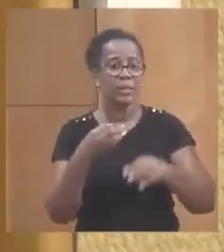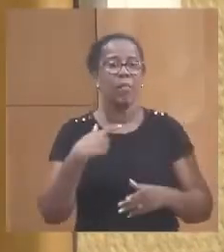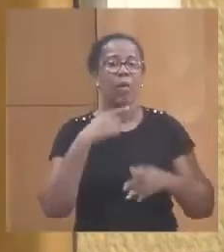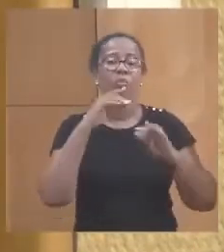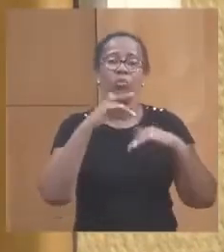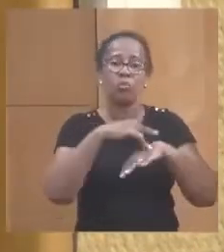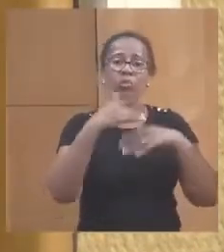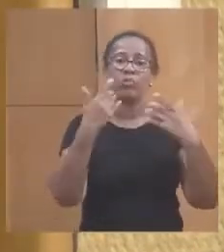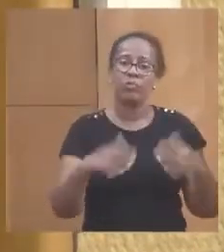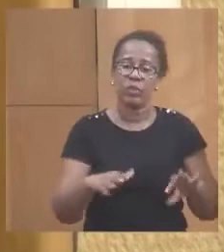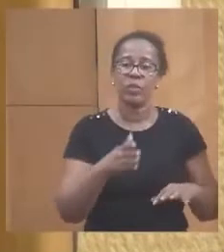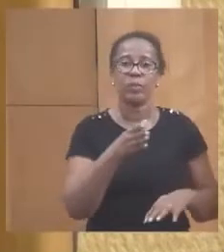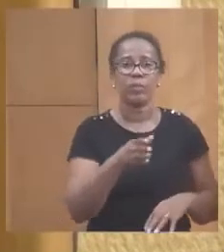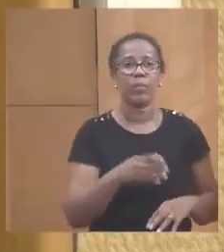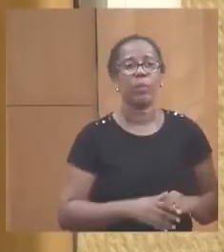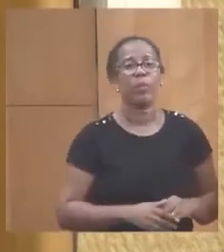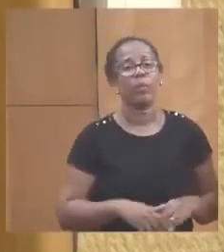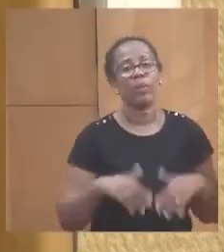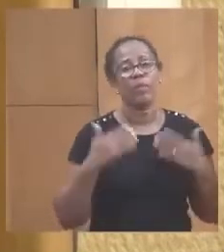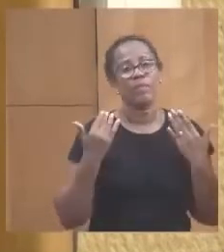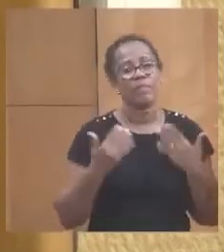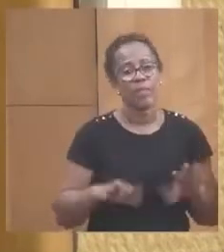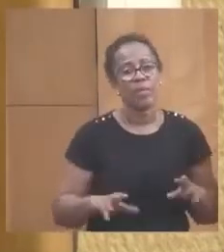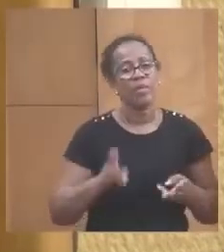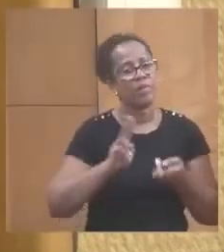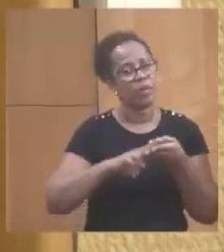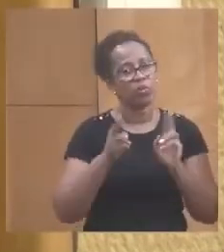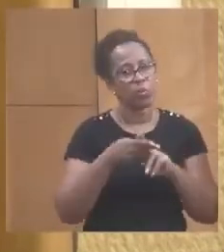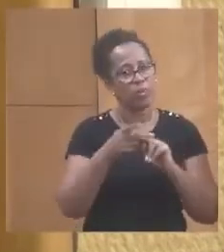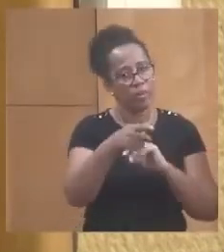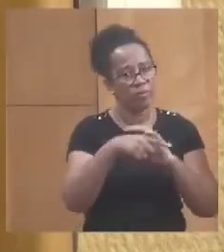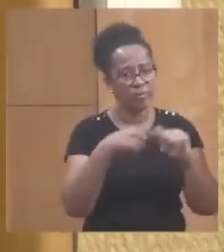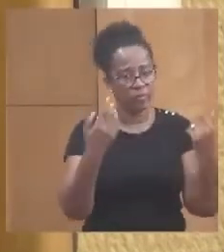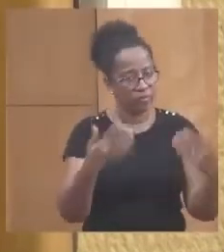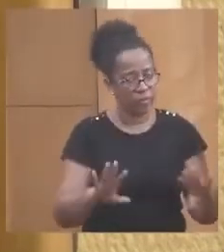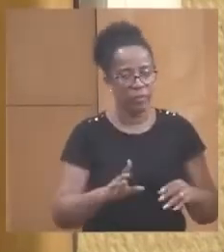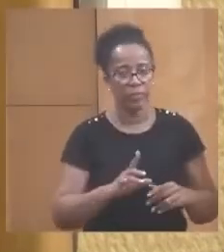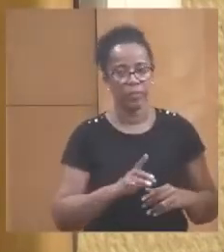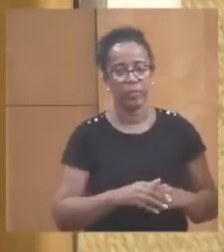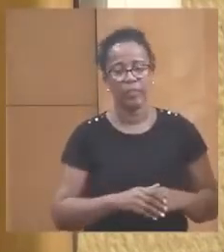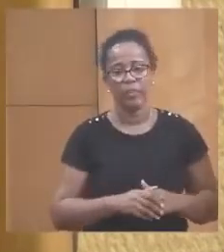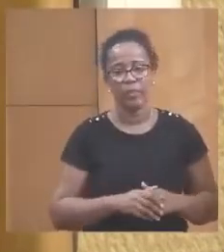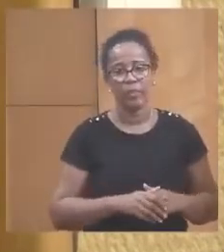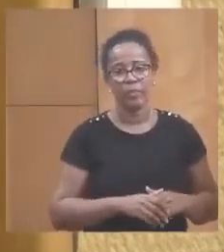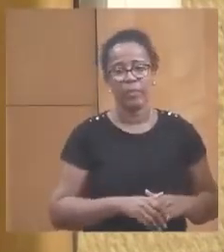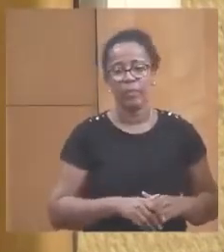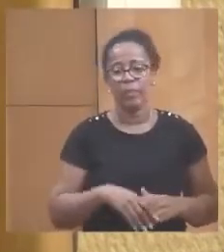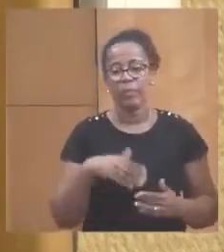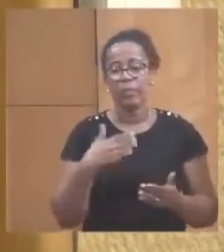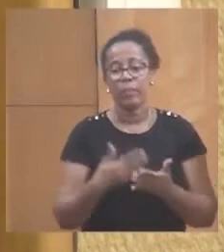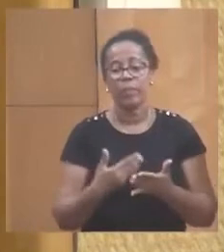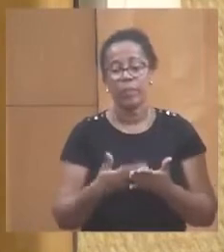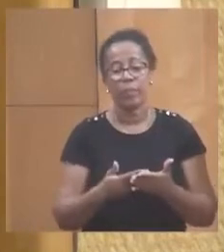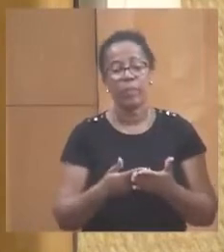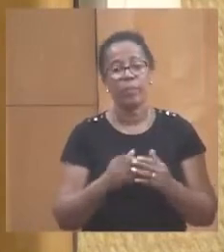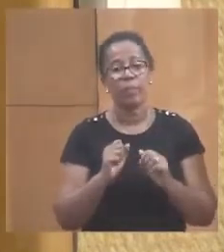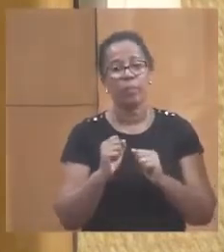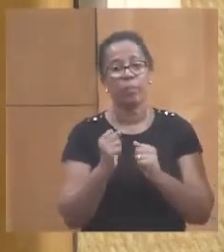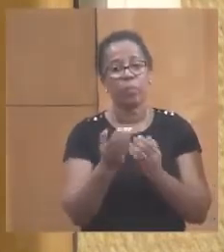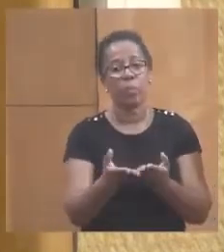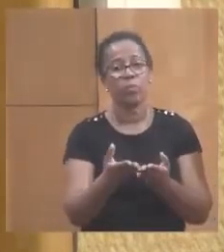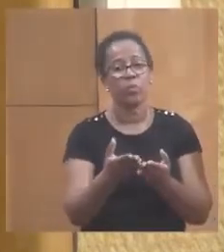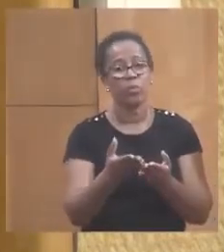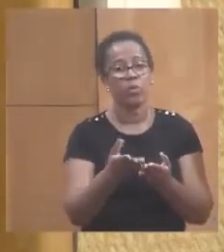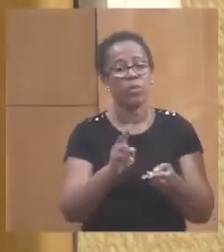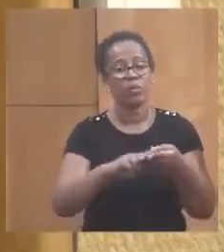livrer la ralle de boisson au France Roy et ce qui a été proposé au France Roy à la